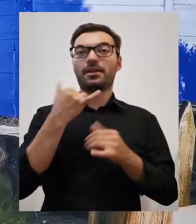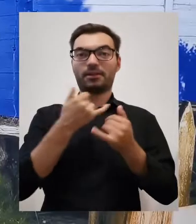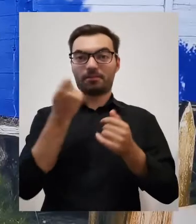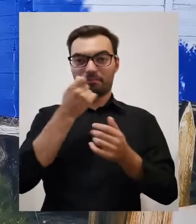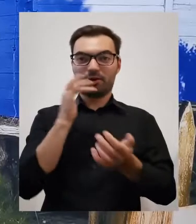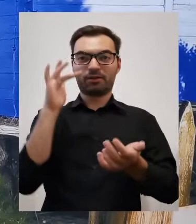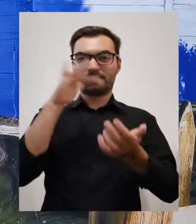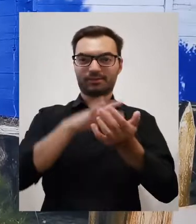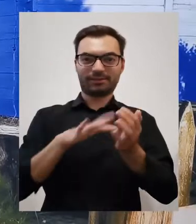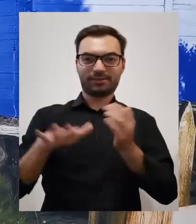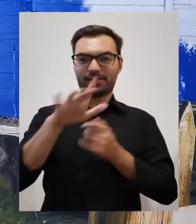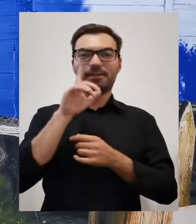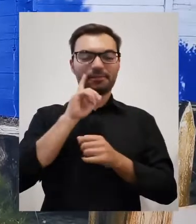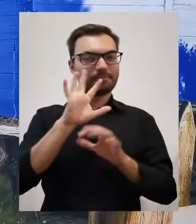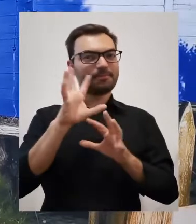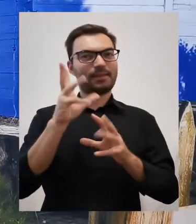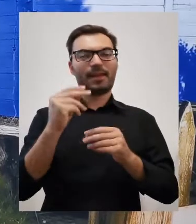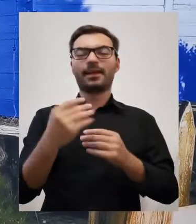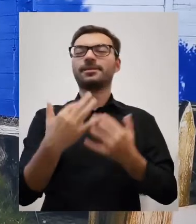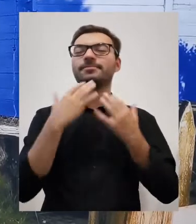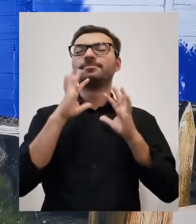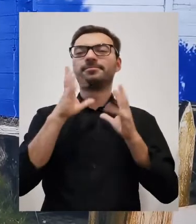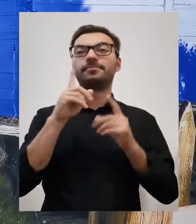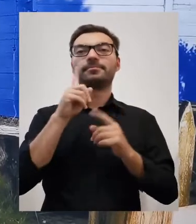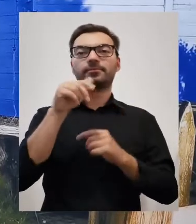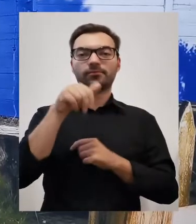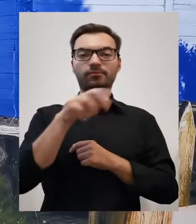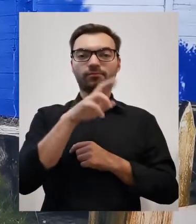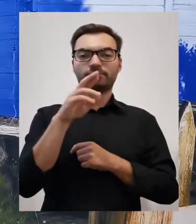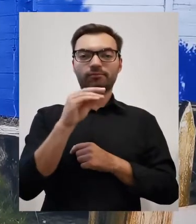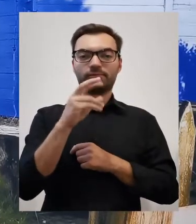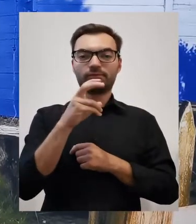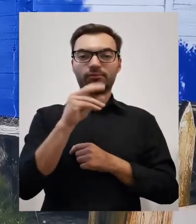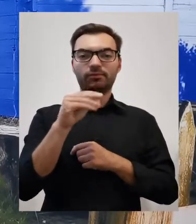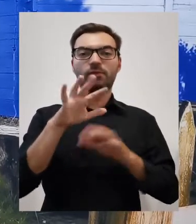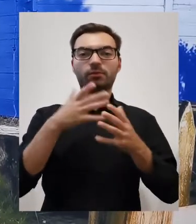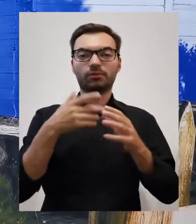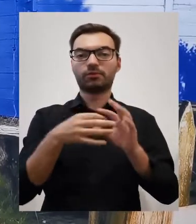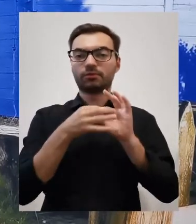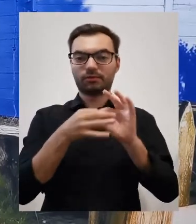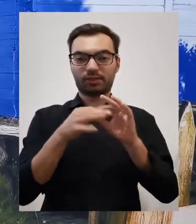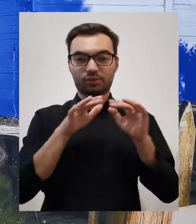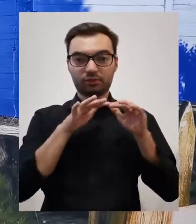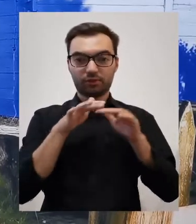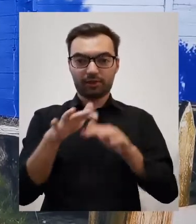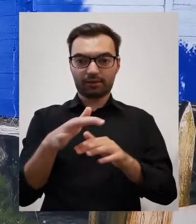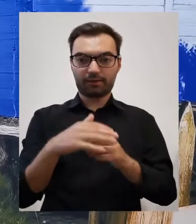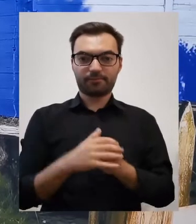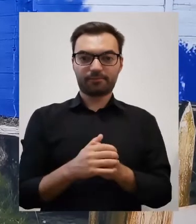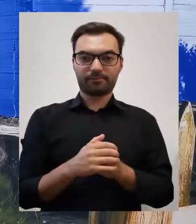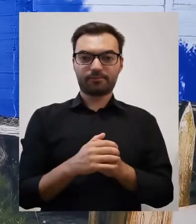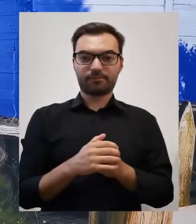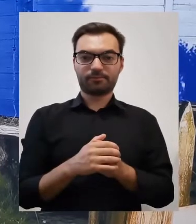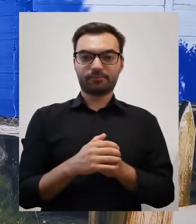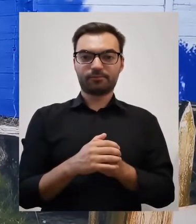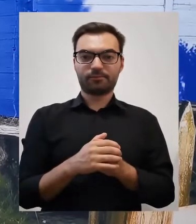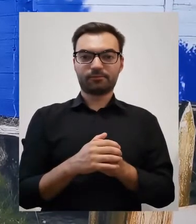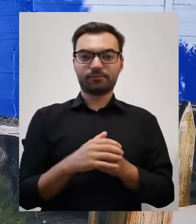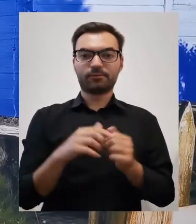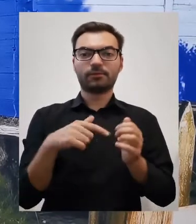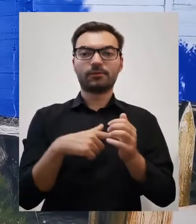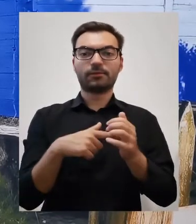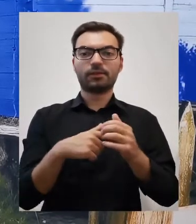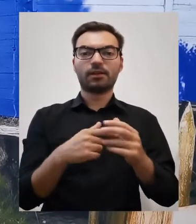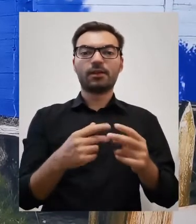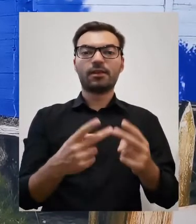się wybierze na te tereny, ale urzecze związane jest po prostu z rzeką. I w tym przypadku